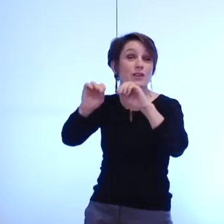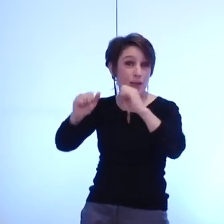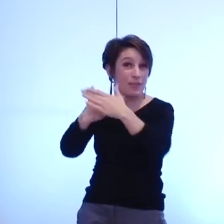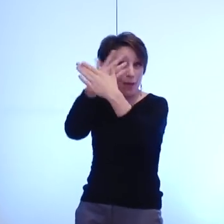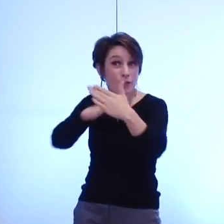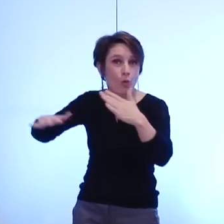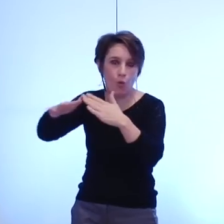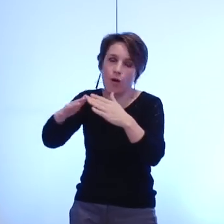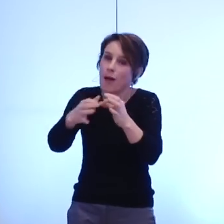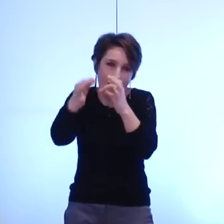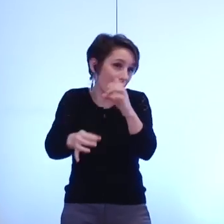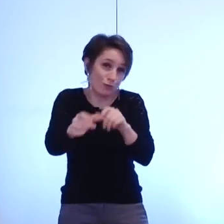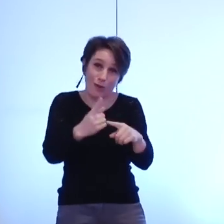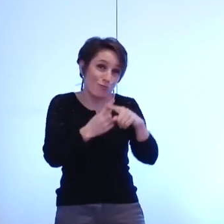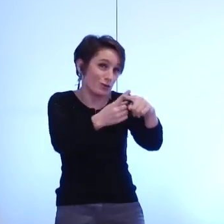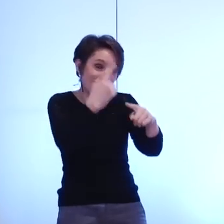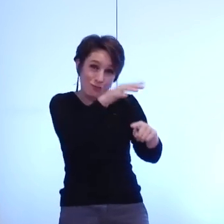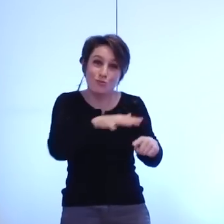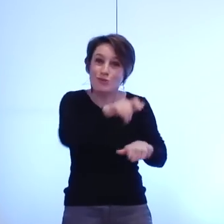pour notre part nous concevons l'intérêt général